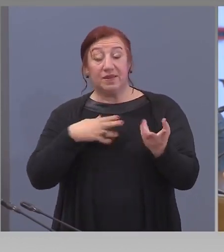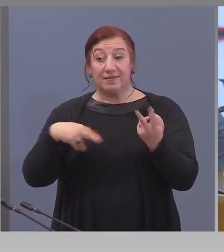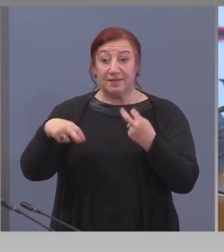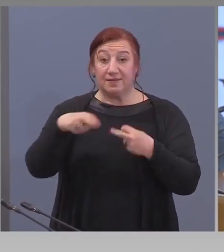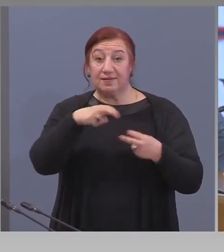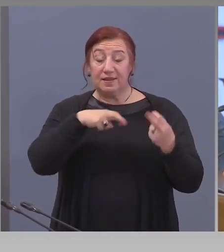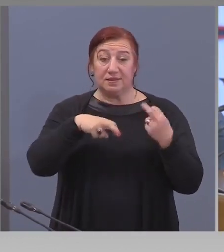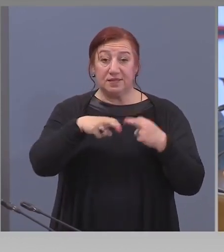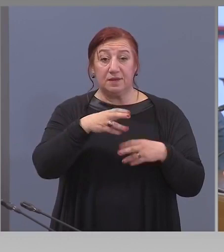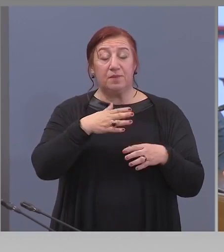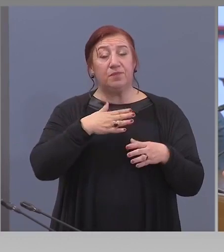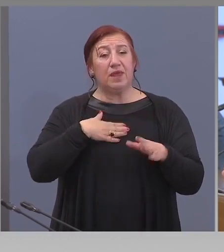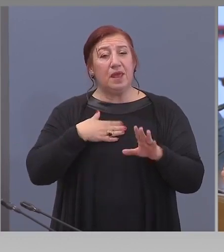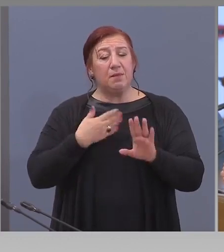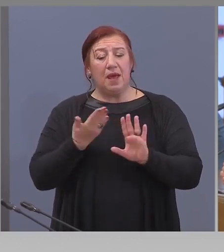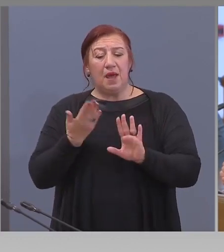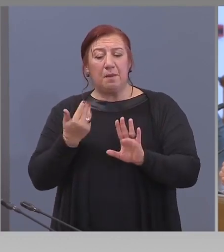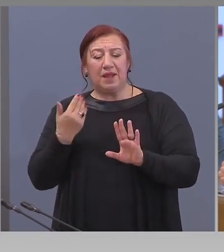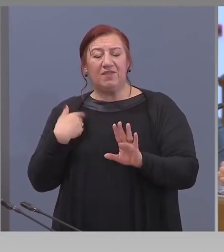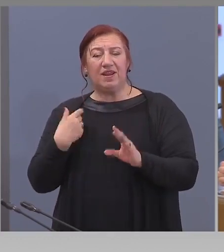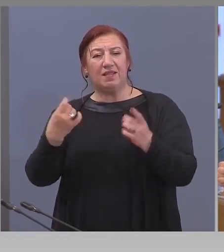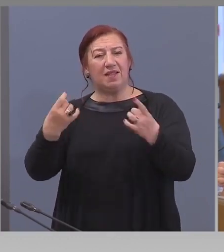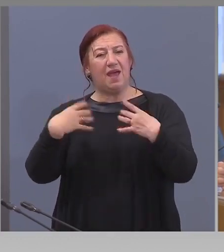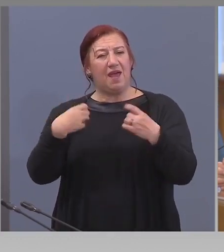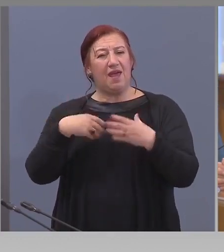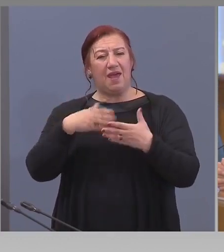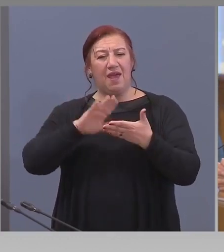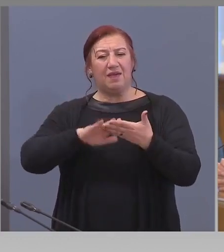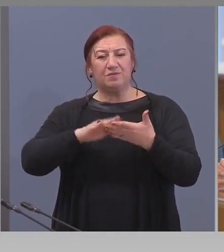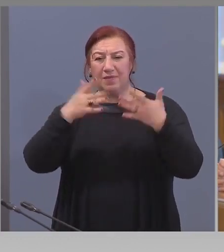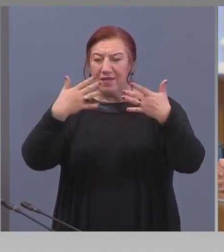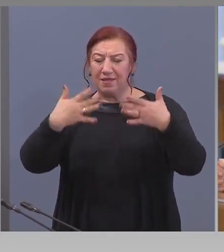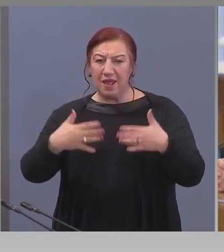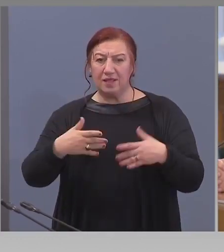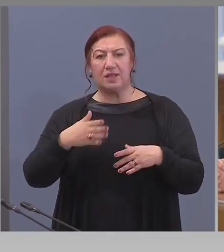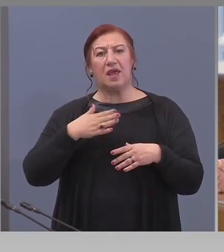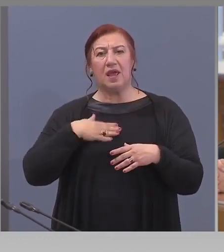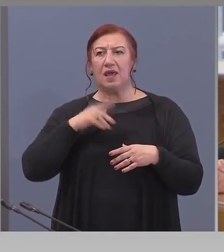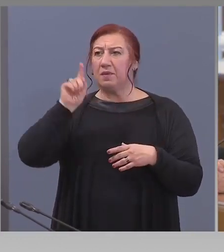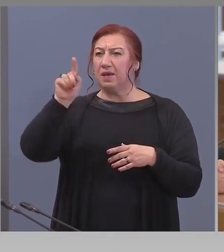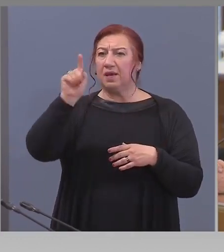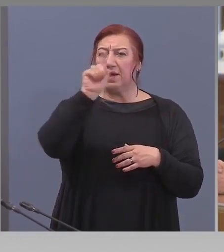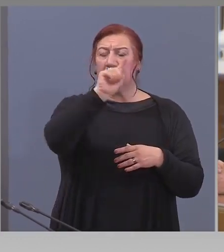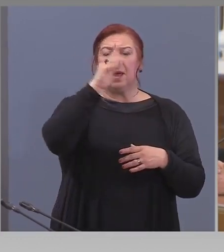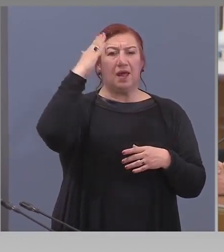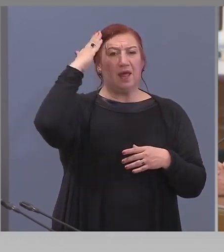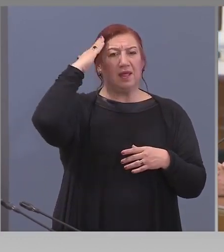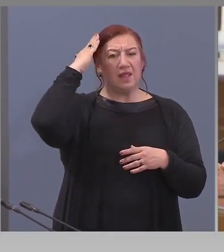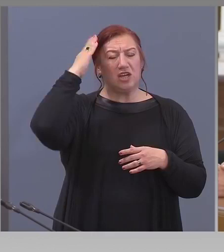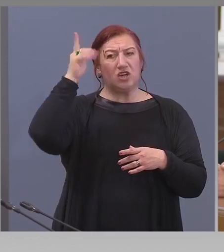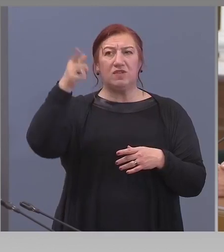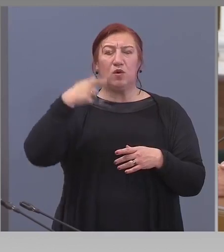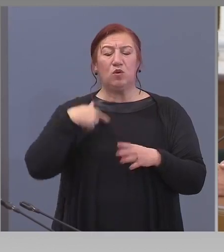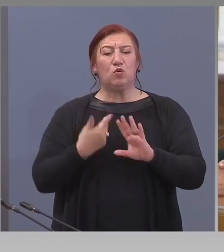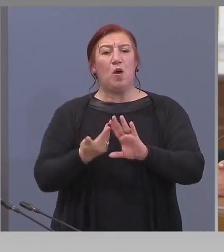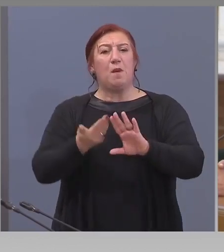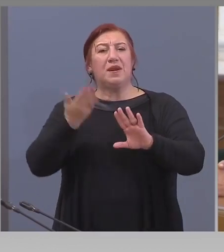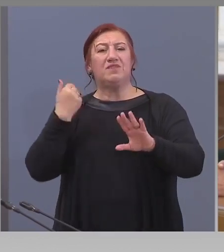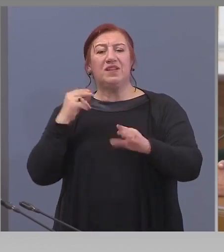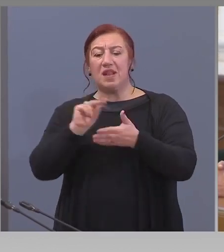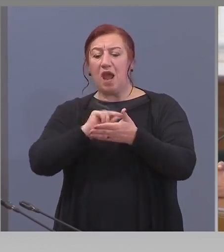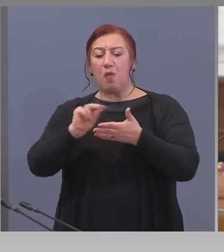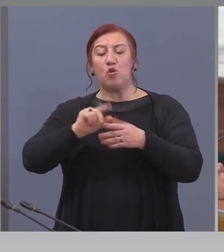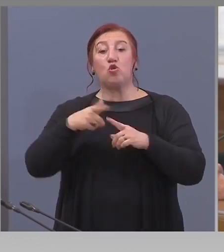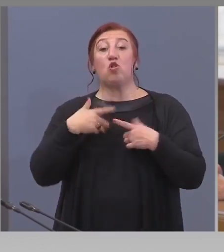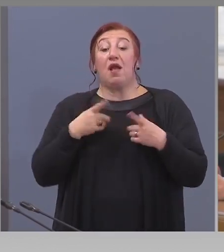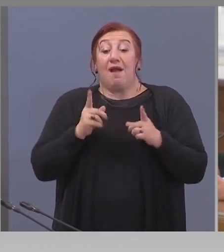Има едни предварителни данни и разбира се има държави, които имплементират такива предварителни протоколи за поведение,